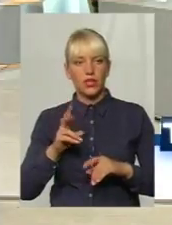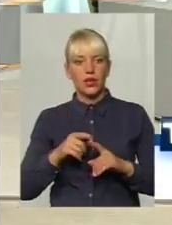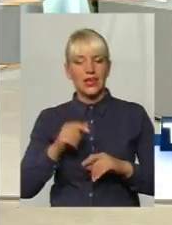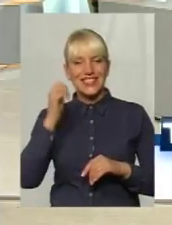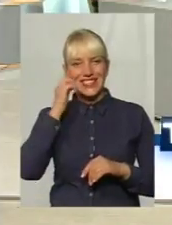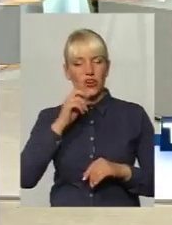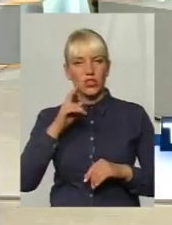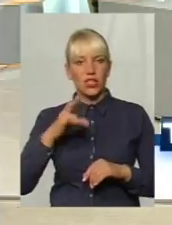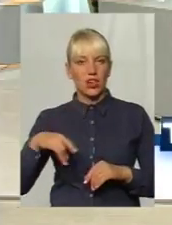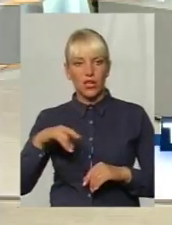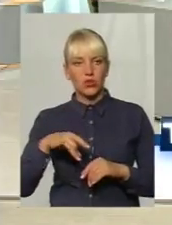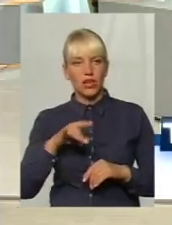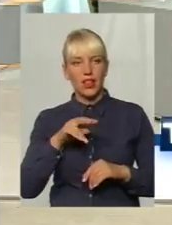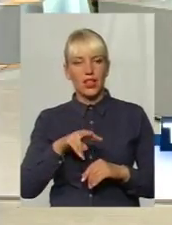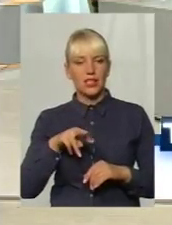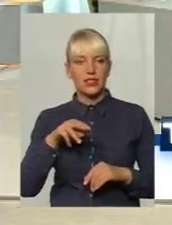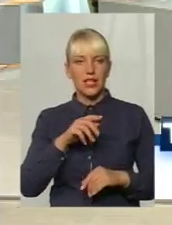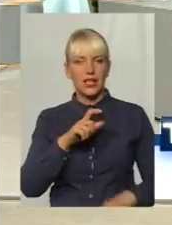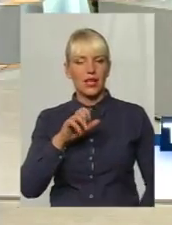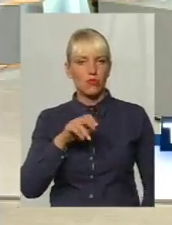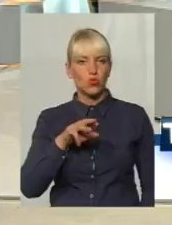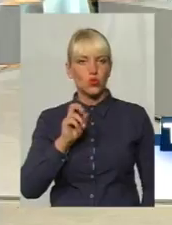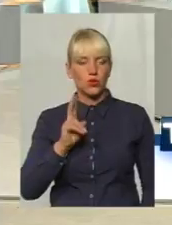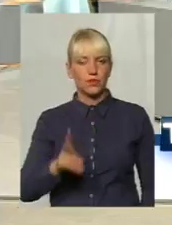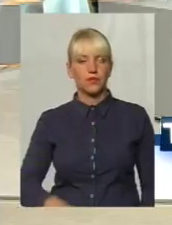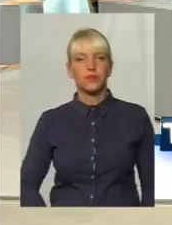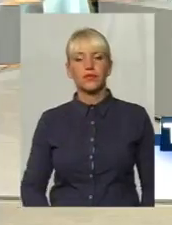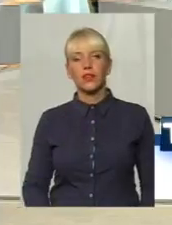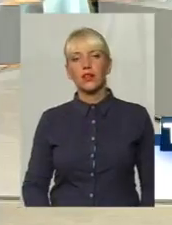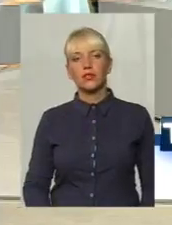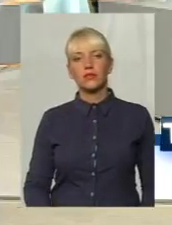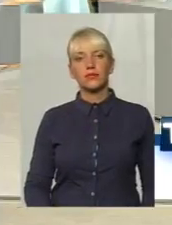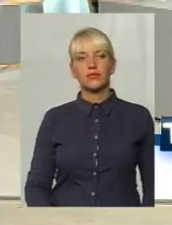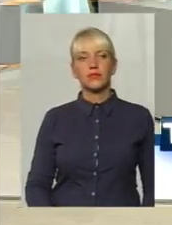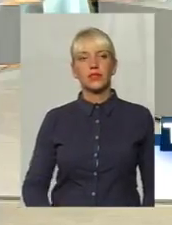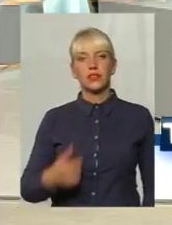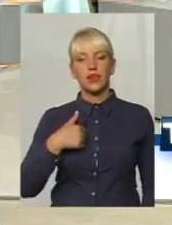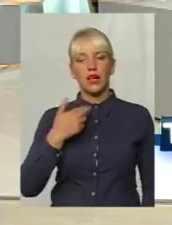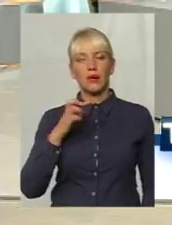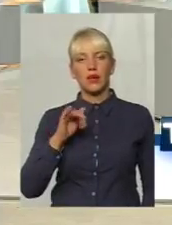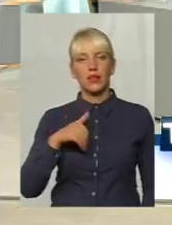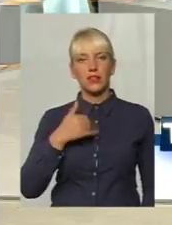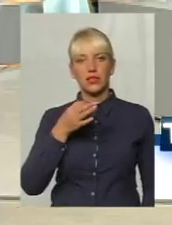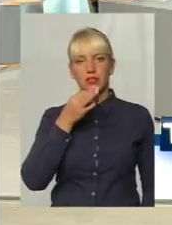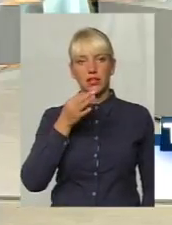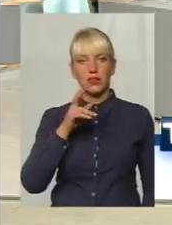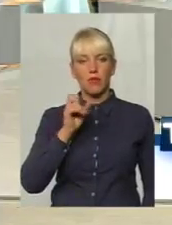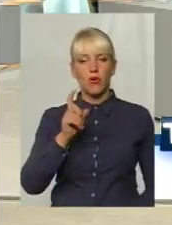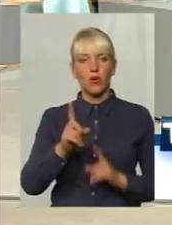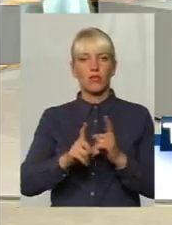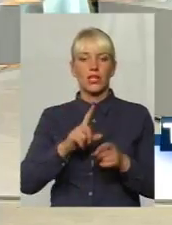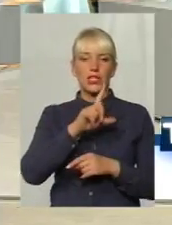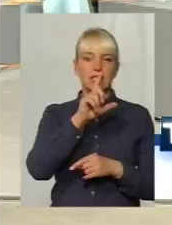Старкотич, в район Лариса Миколаївна Кінчук. Так, слухаємось. Я хотіла би сказати про реформу. Я